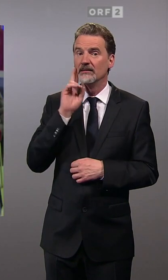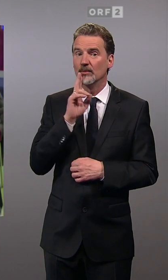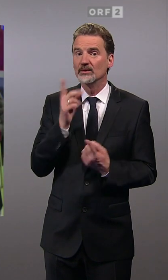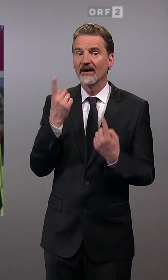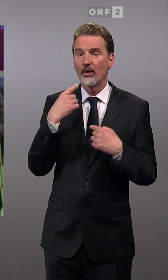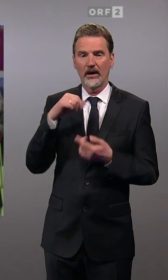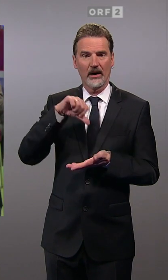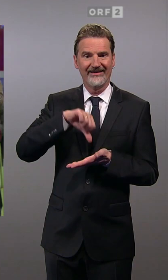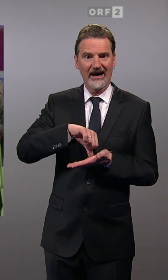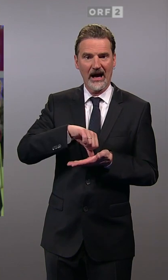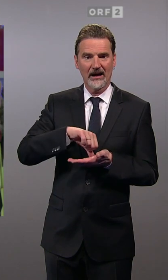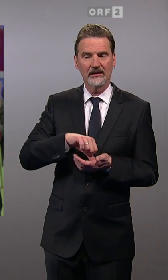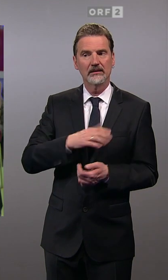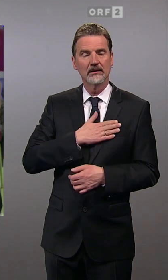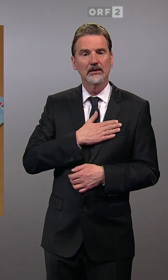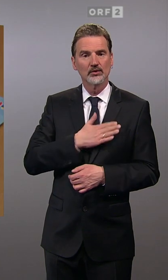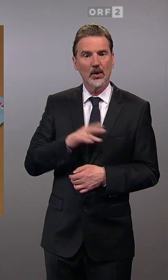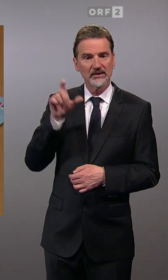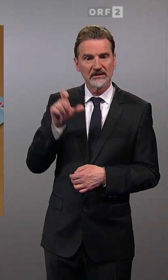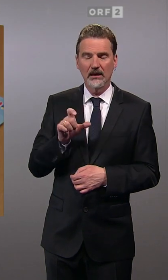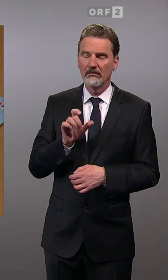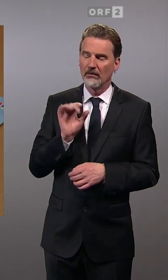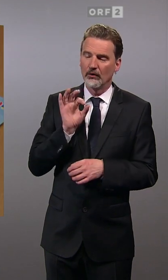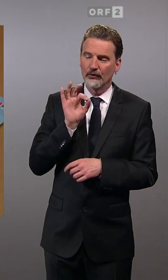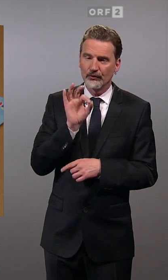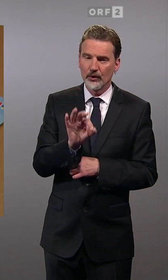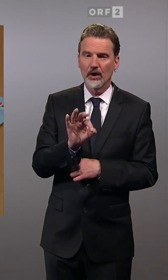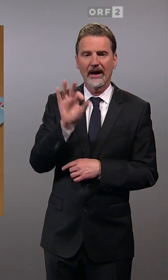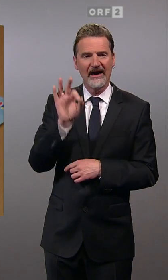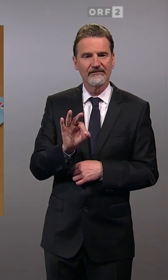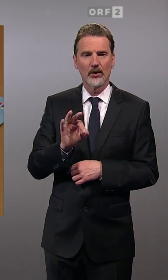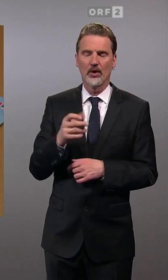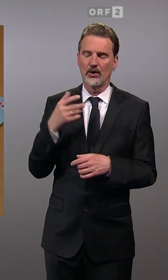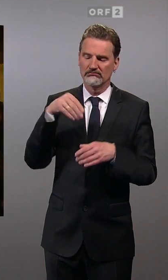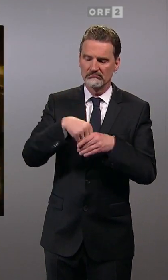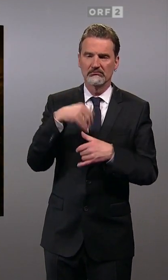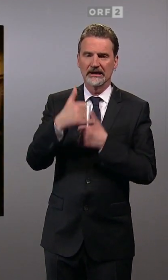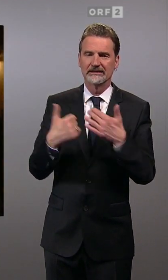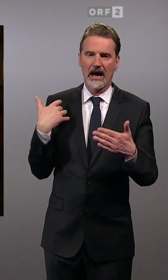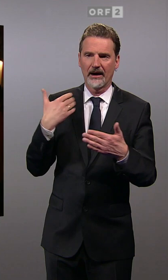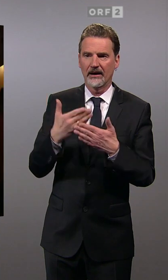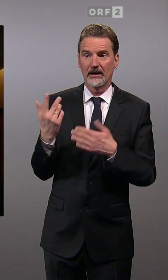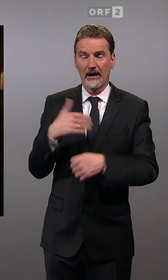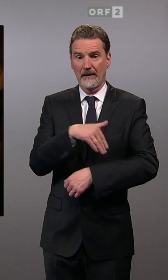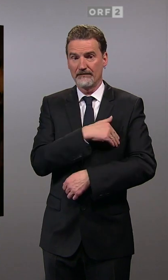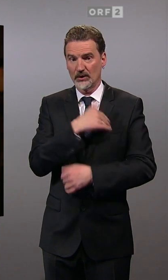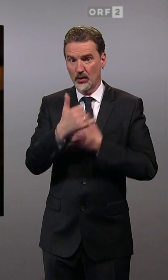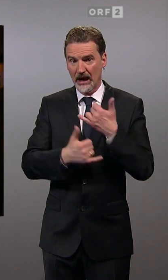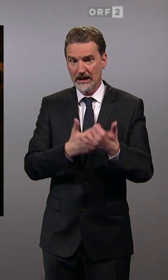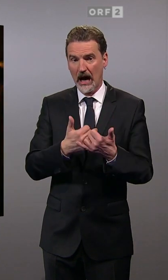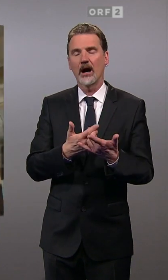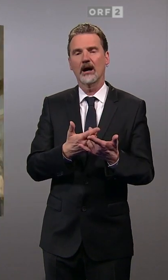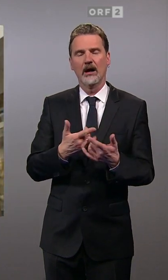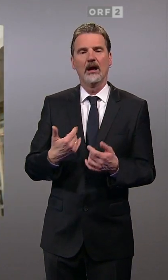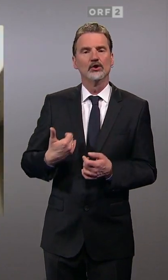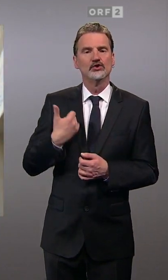Iran, ist Landbauer seit Jahren für die Freiheitlichen aktiv. In seinem Matura-Jahr wird der Chef der FPÖ-Jugend